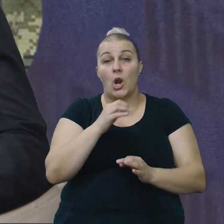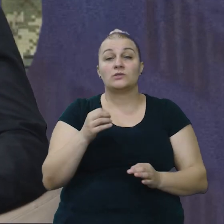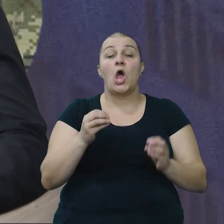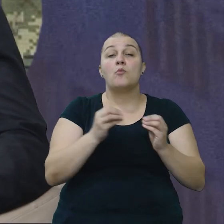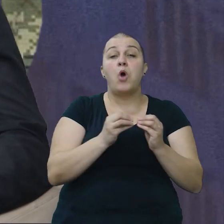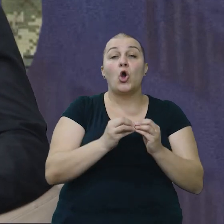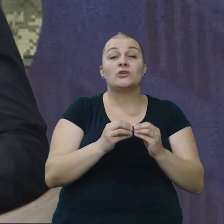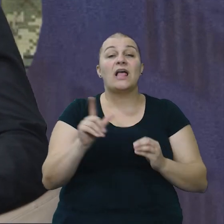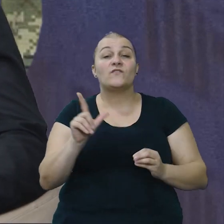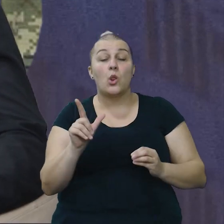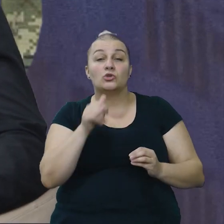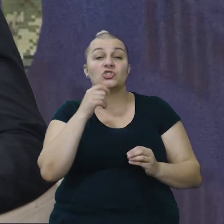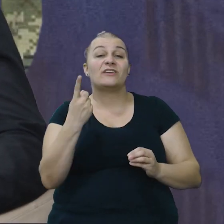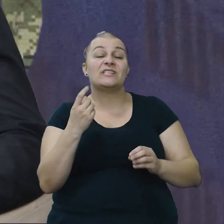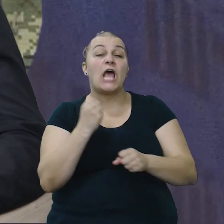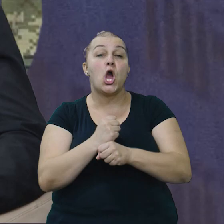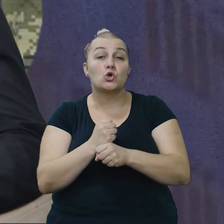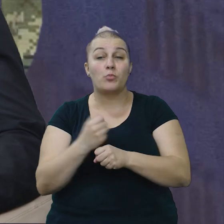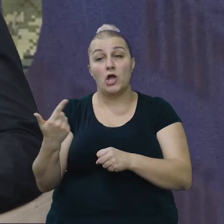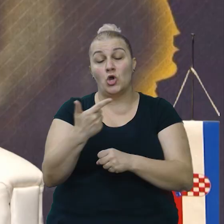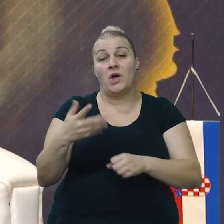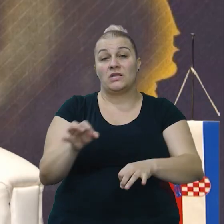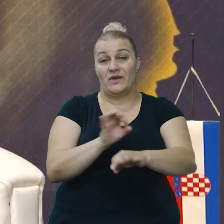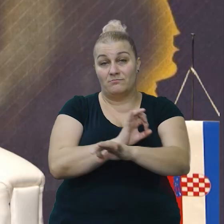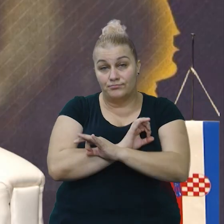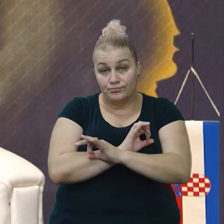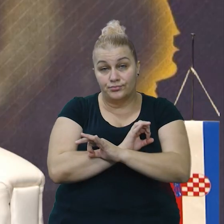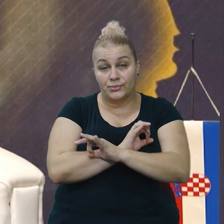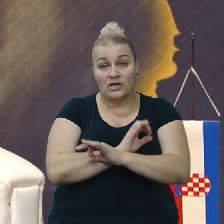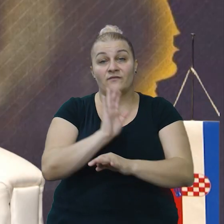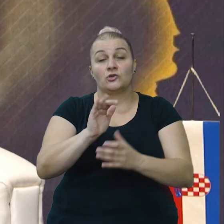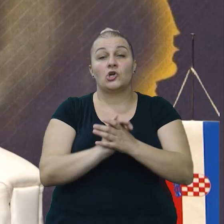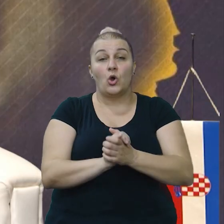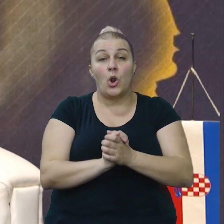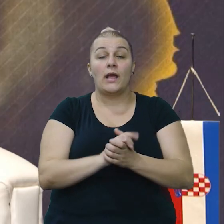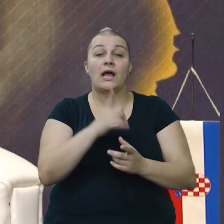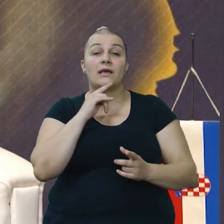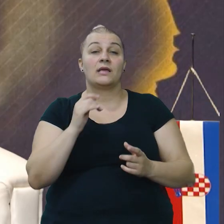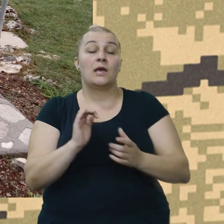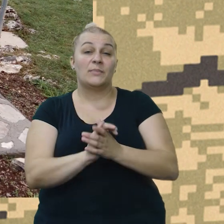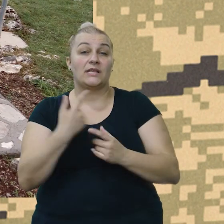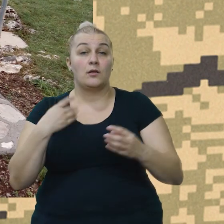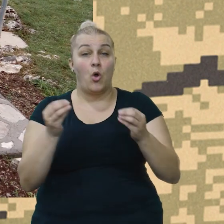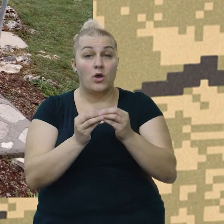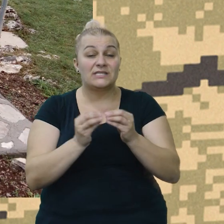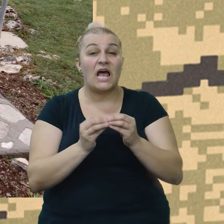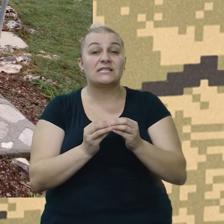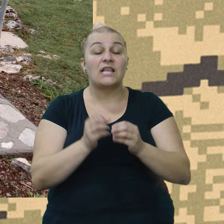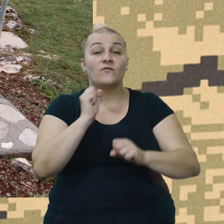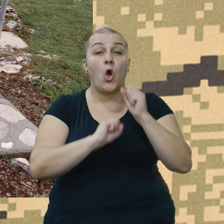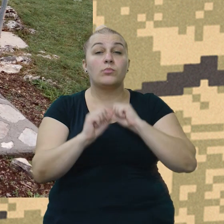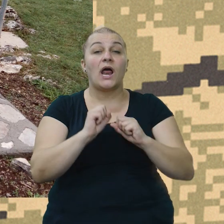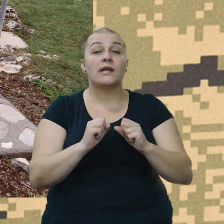Bogosa Lukić i Ivica Grubać, vaši kolege, moj prijatelj iz mog sastava obrane Brodo Merkura,